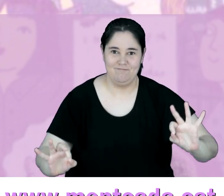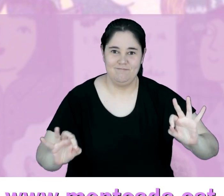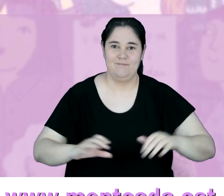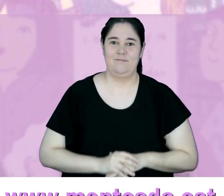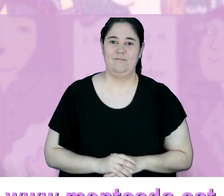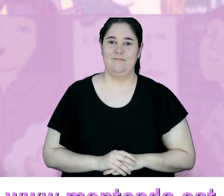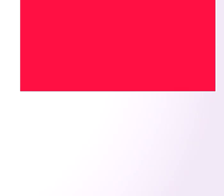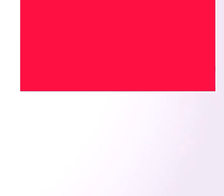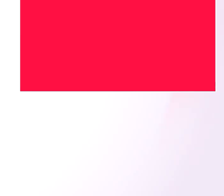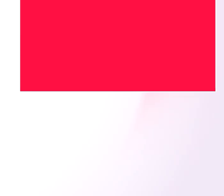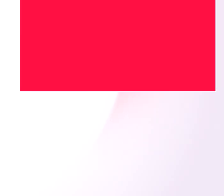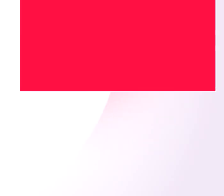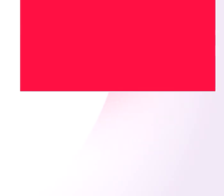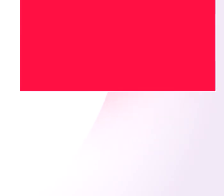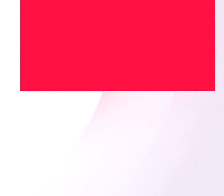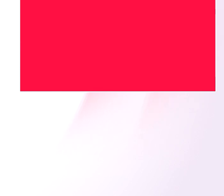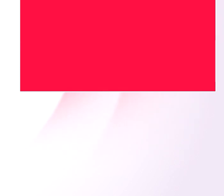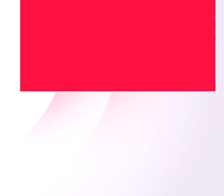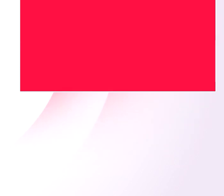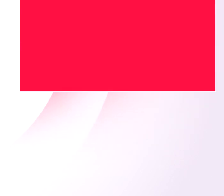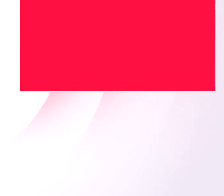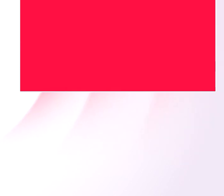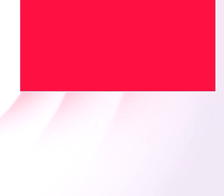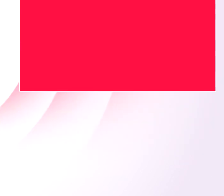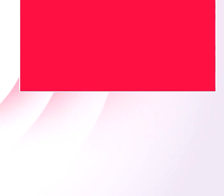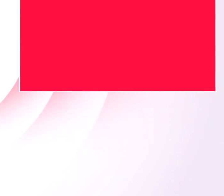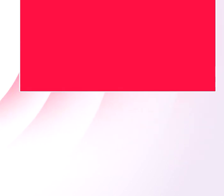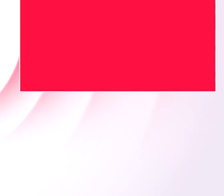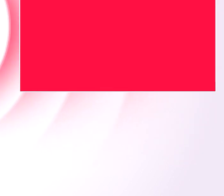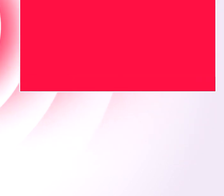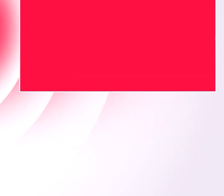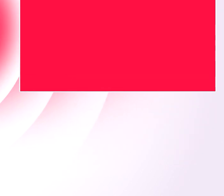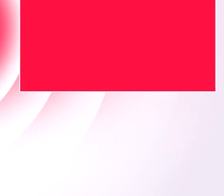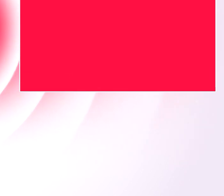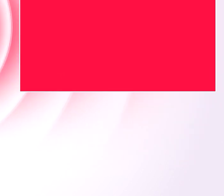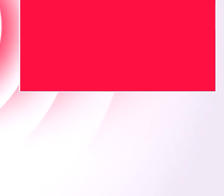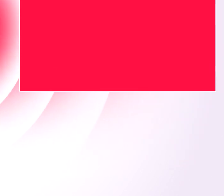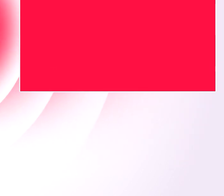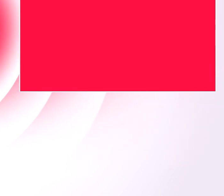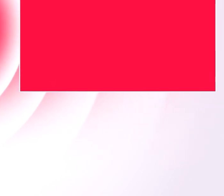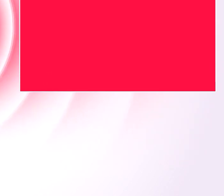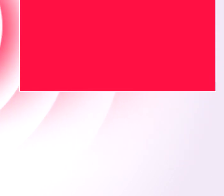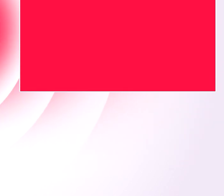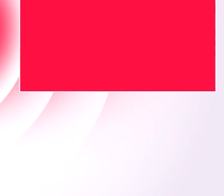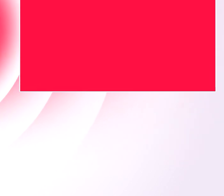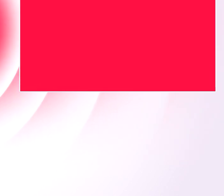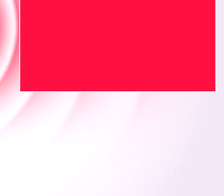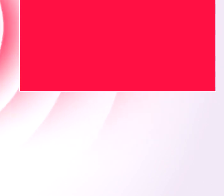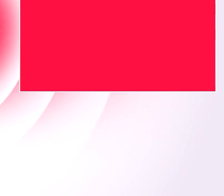Imparables. Gràcies. Gràcies. Gràcies. Gràcies. Gràcies. Gràcies.